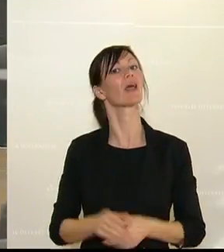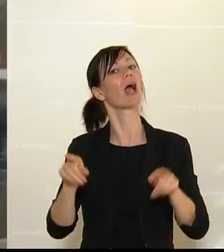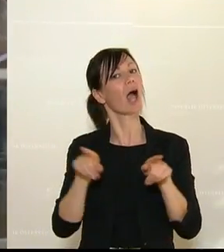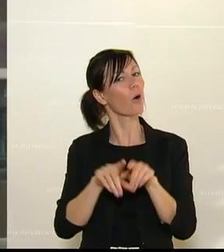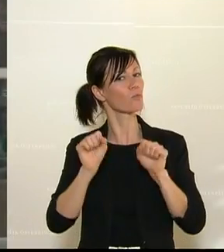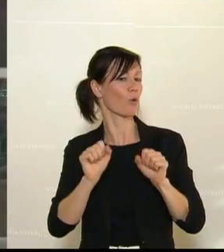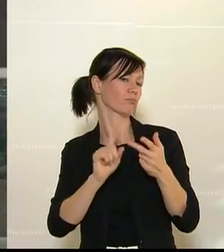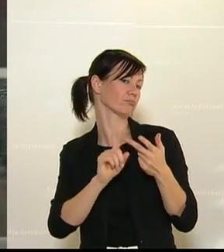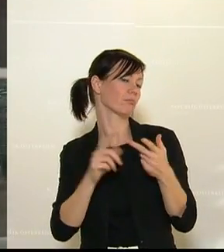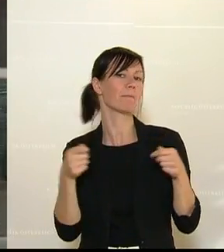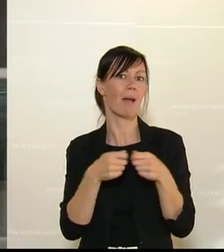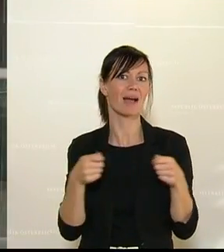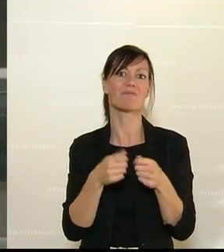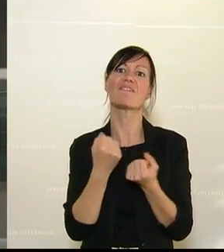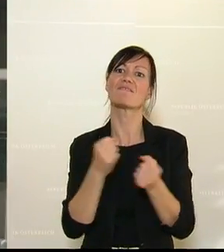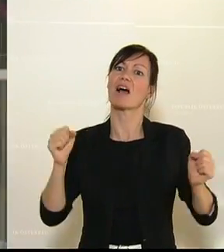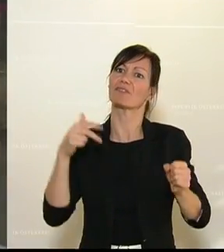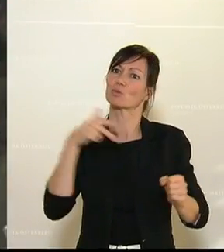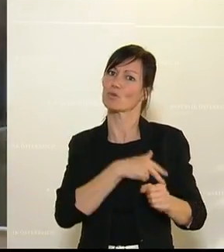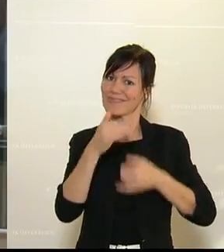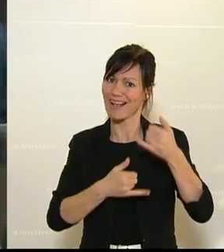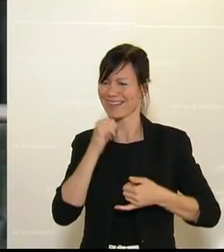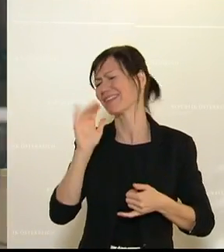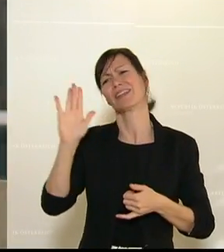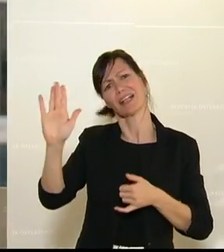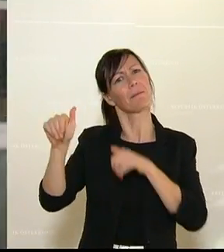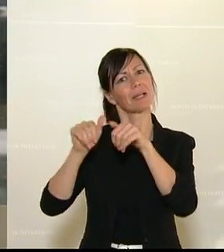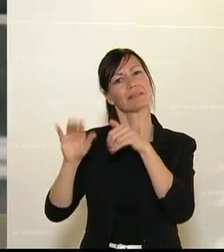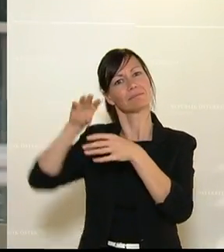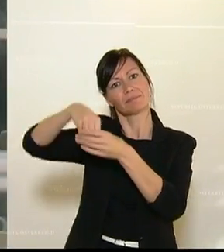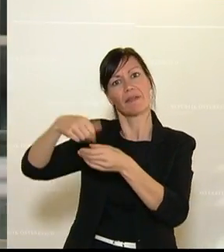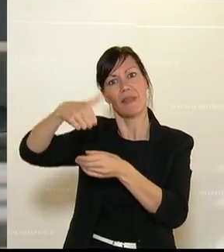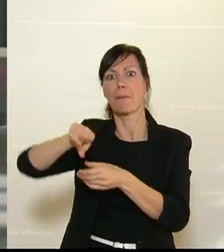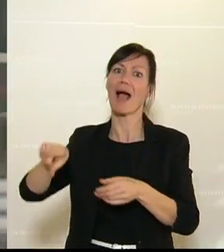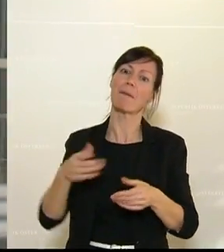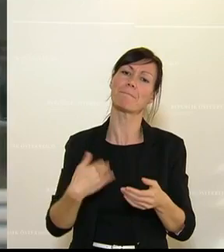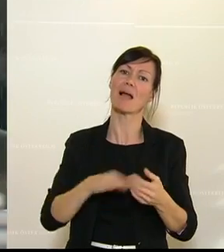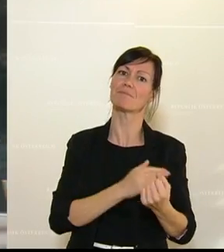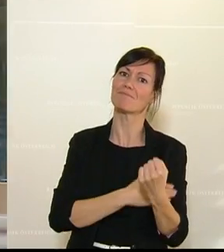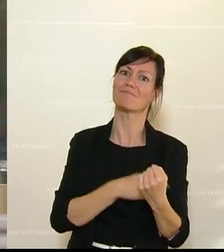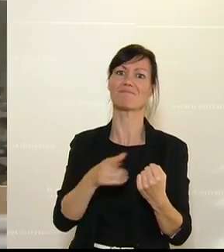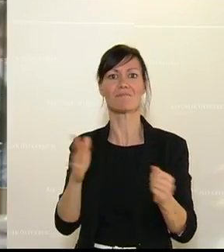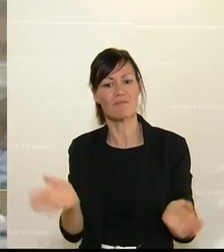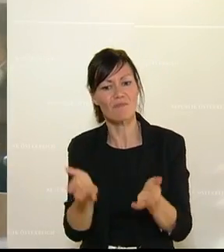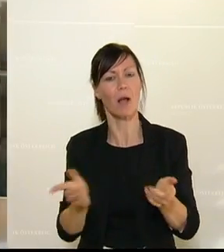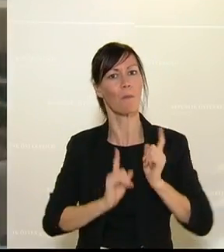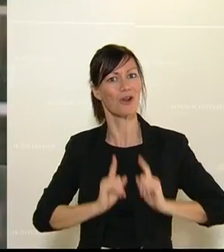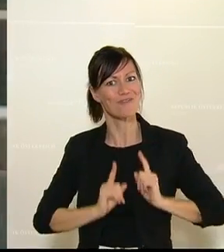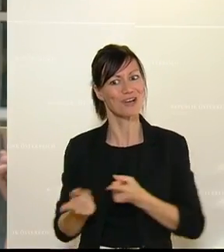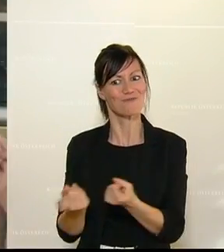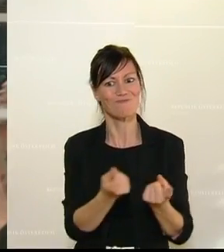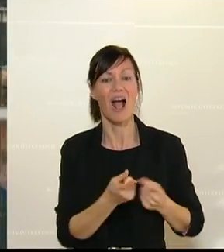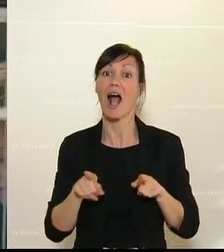auch eine Möglichkeit sein, ist nicht ihr Ressort, aber dort würde eine Stärkung natürlich auch die Organisationen